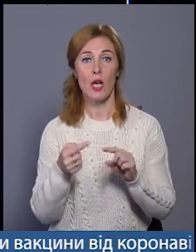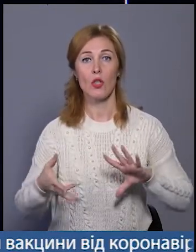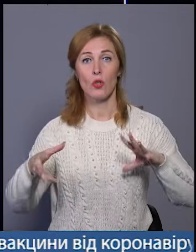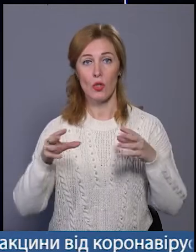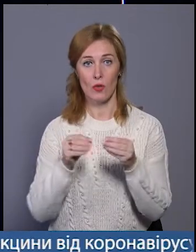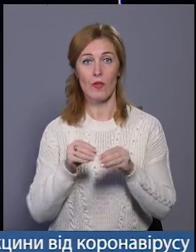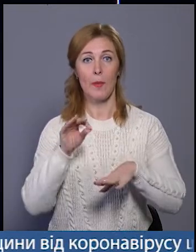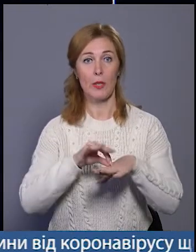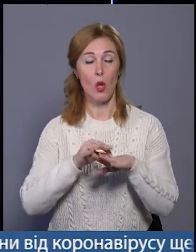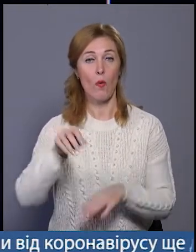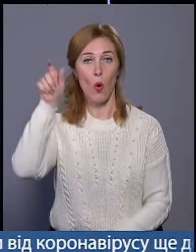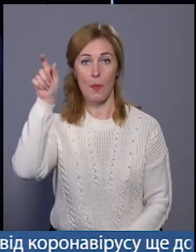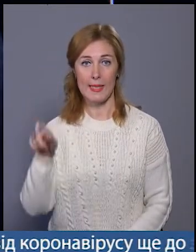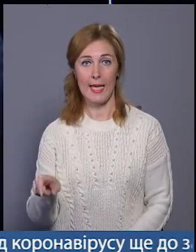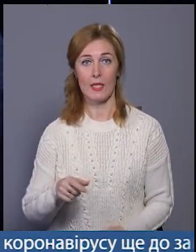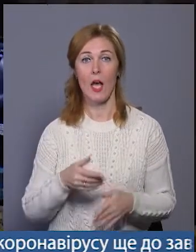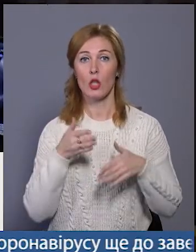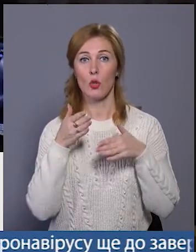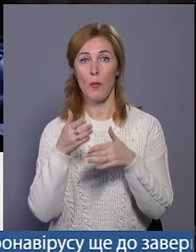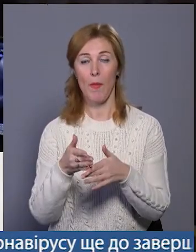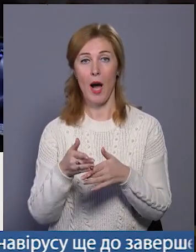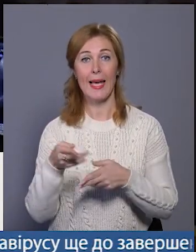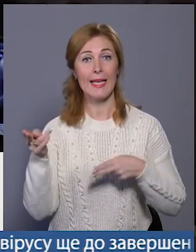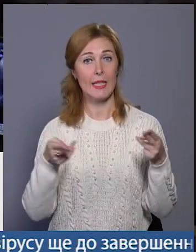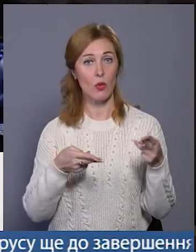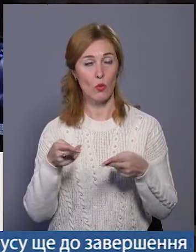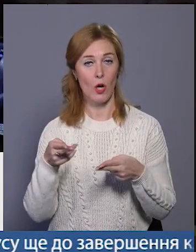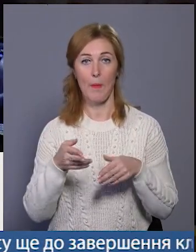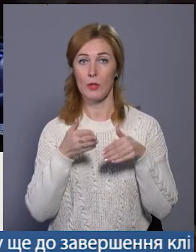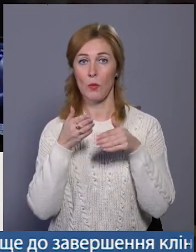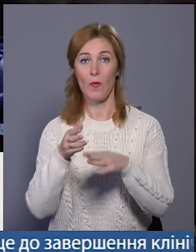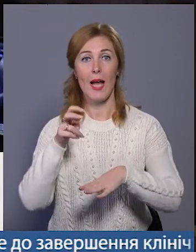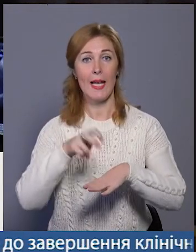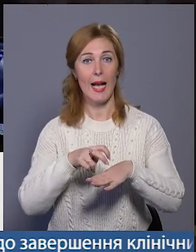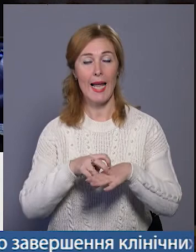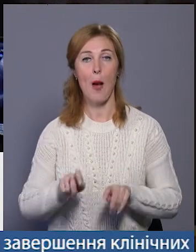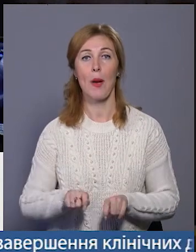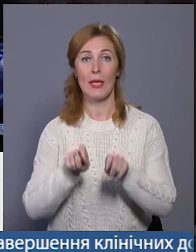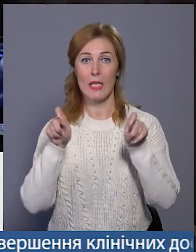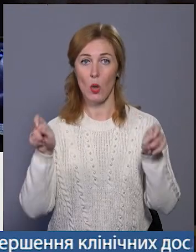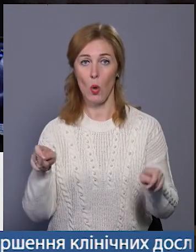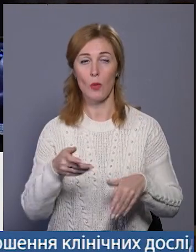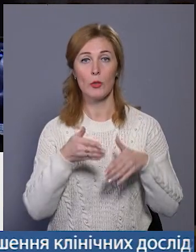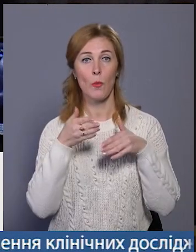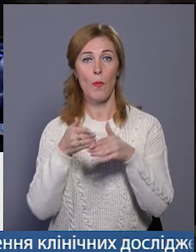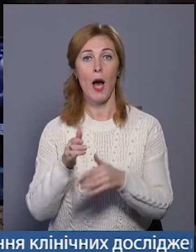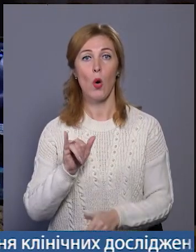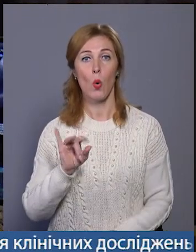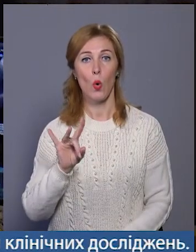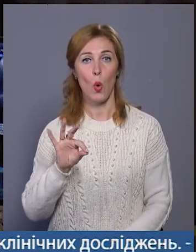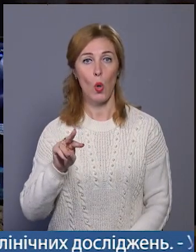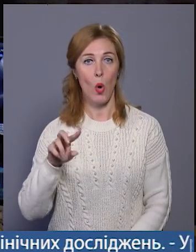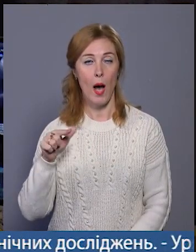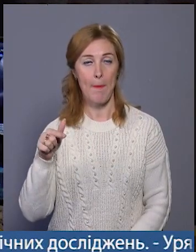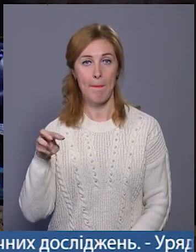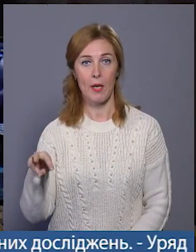патології у пацієнтів. Допомагає хірургам, допомагає лікарям і гінекологам, допомагає також урологам безпосередньо,